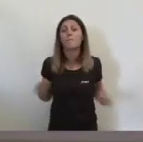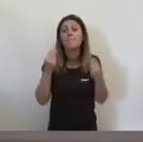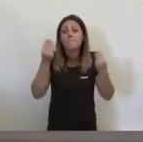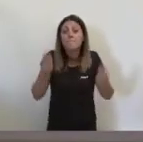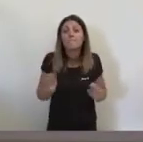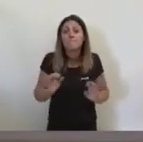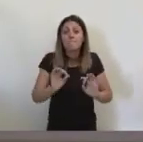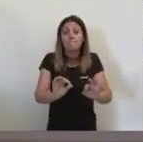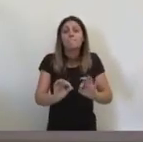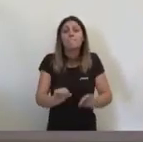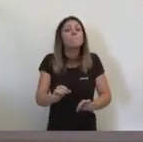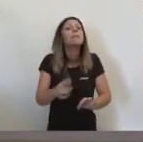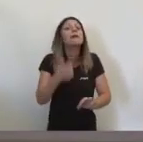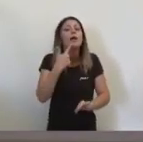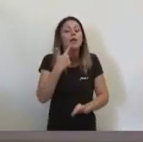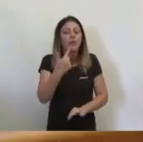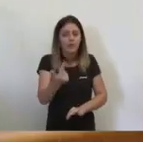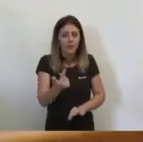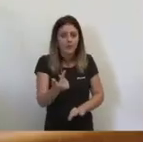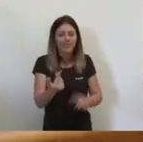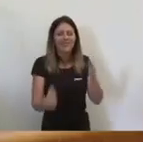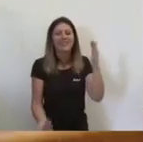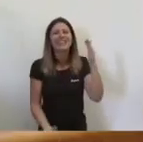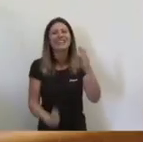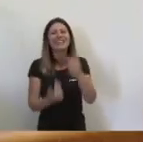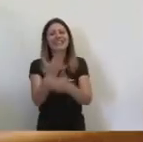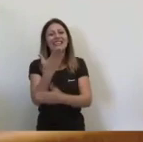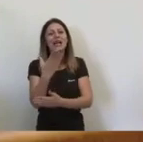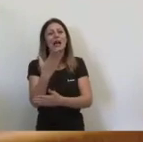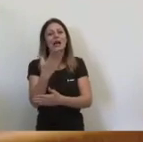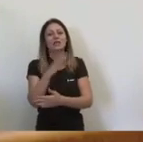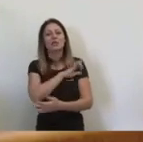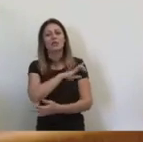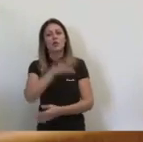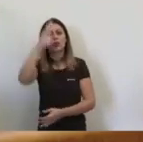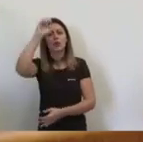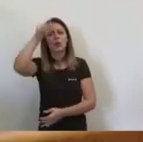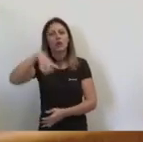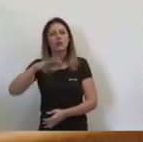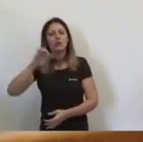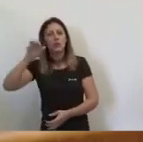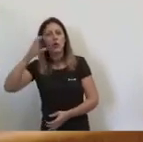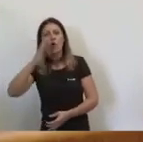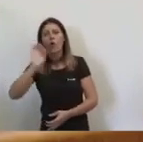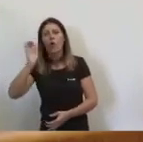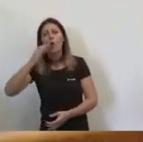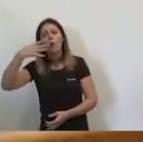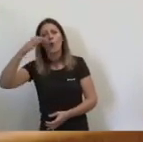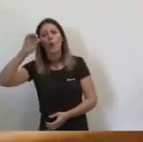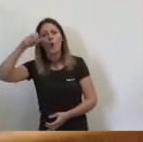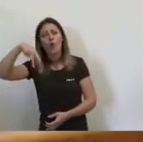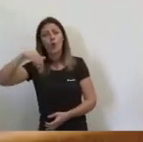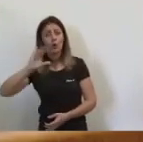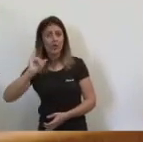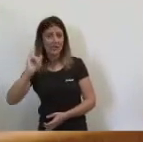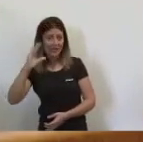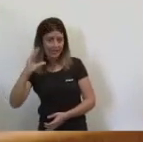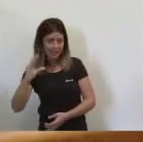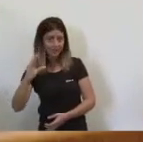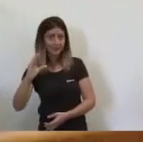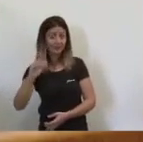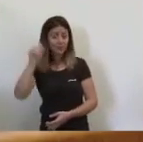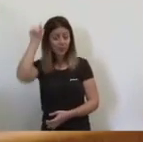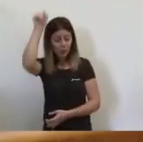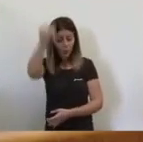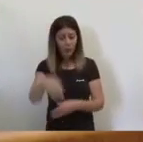i ja li dic no li dic una cosa el dia el dia que el senyor Cantó o la senyora Bonic puguen fer el que avui